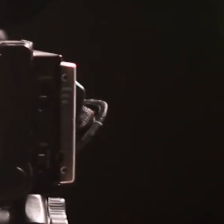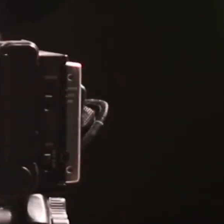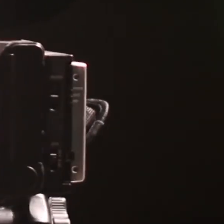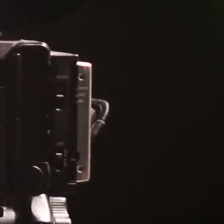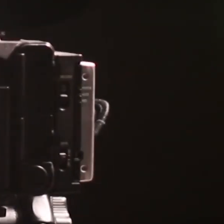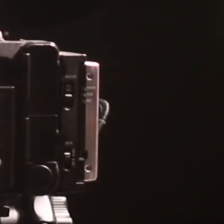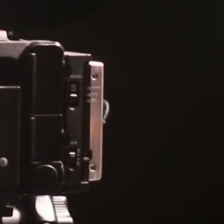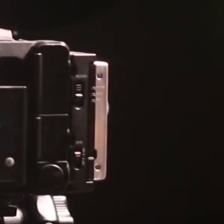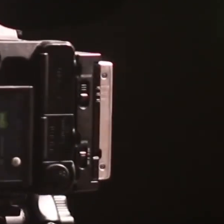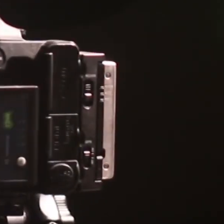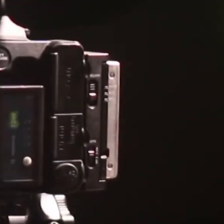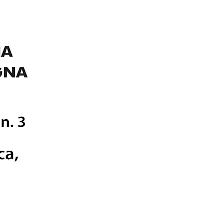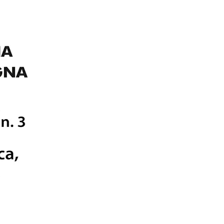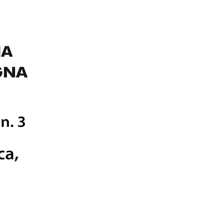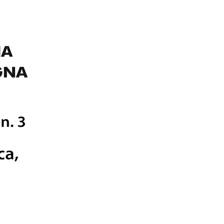Arrivederci.